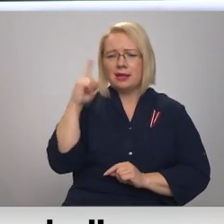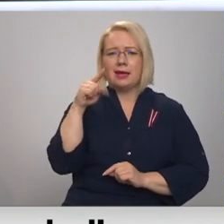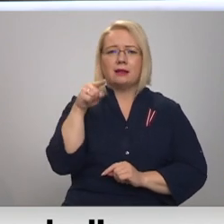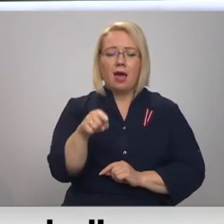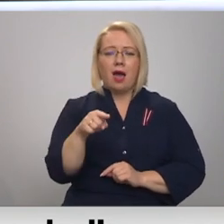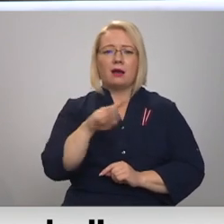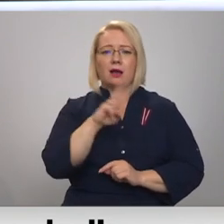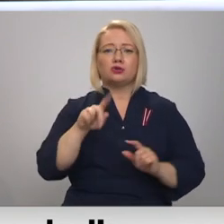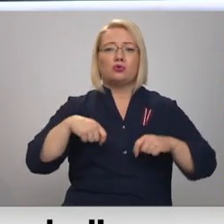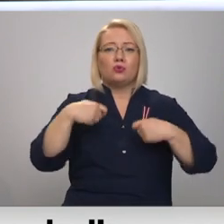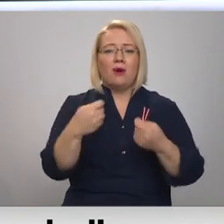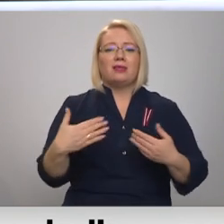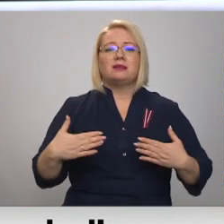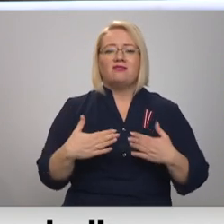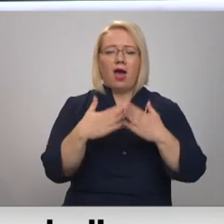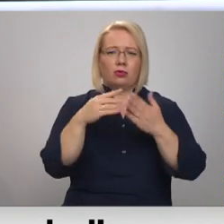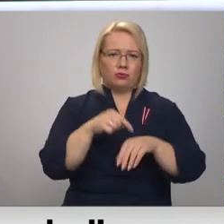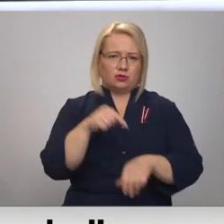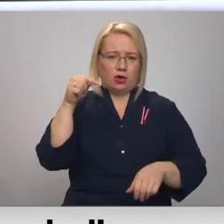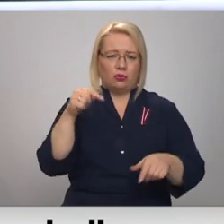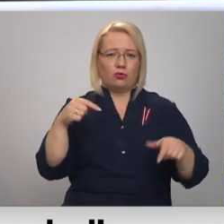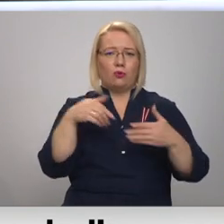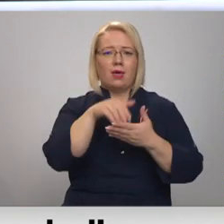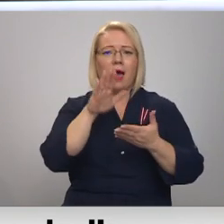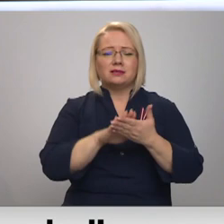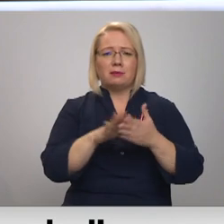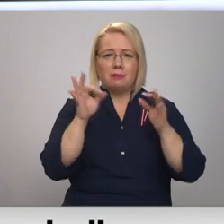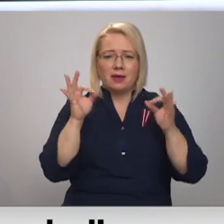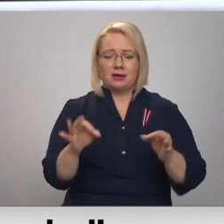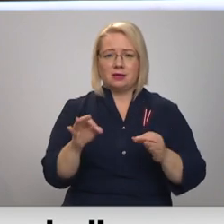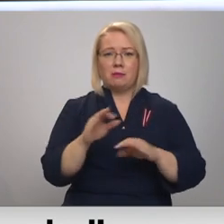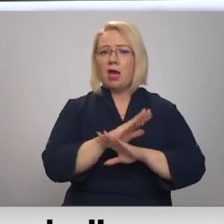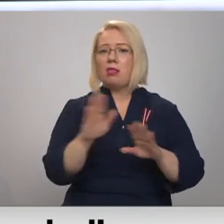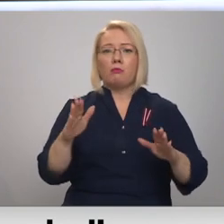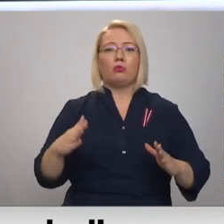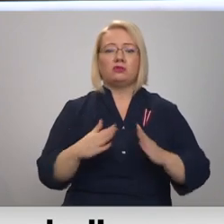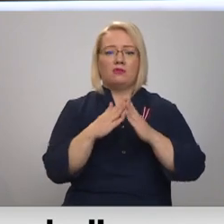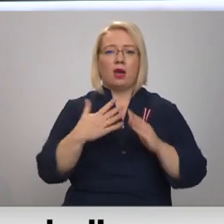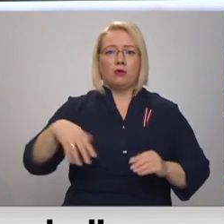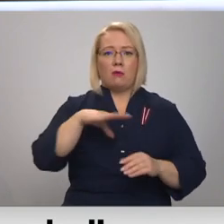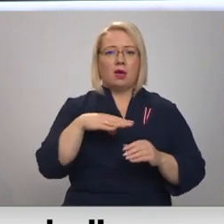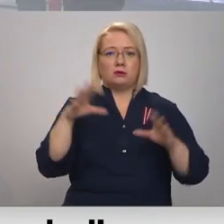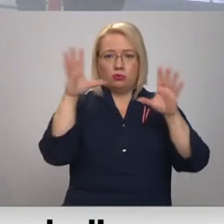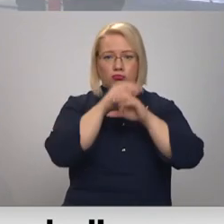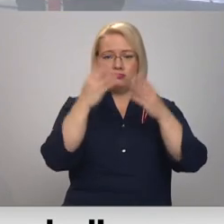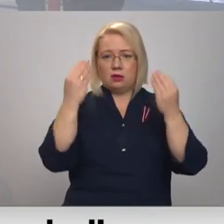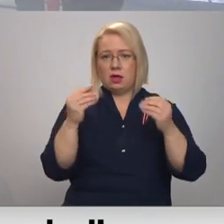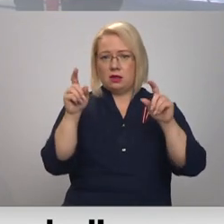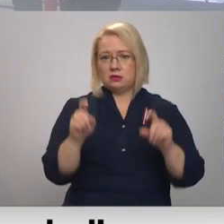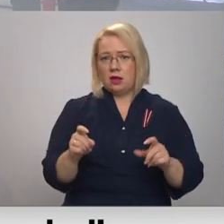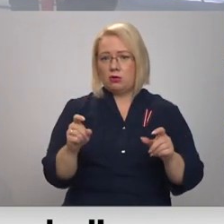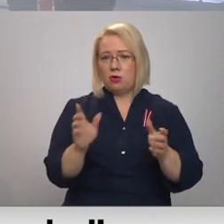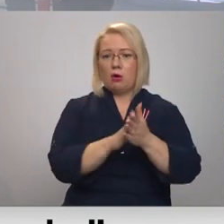šodien dod to svētku sajūtu nosvinēt pa īstam. Ja nebūtu svēti, ko tad mēs sēdētu tumšā dienā? Par ko mēs